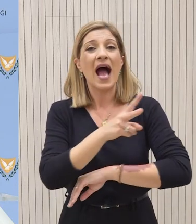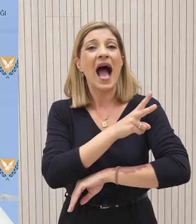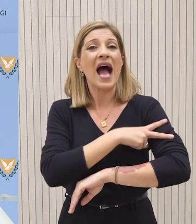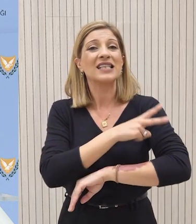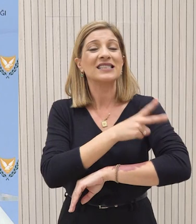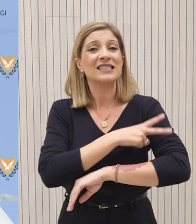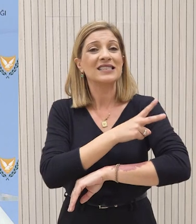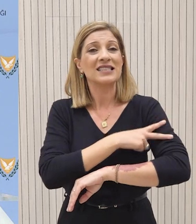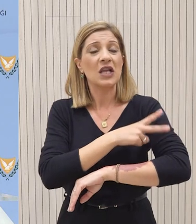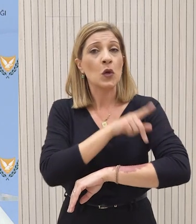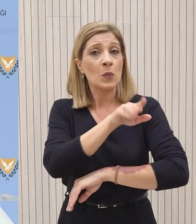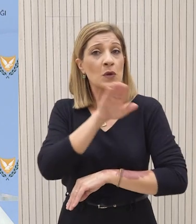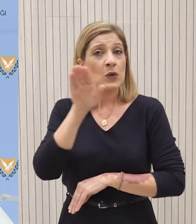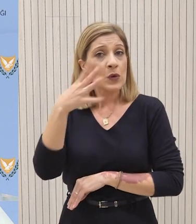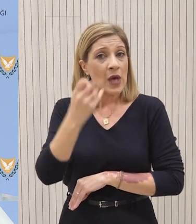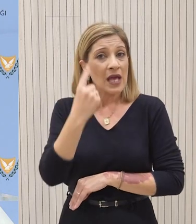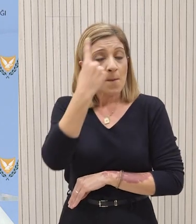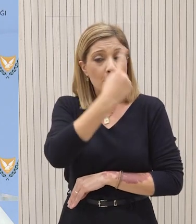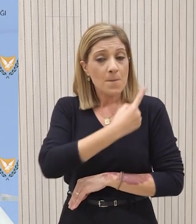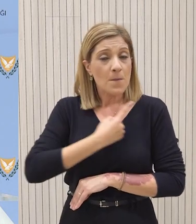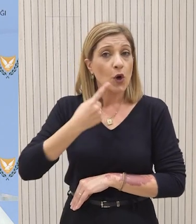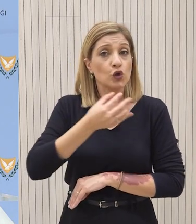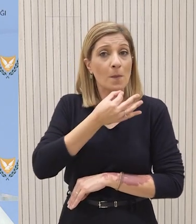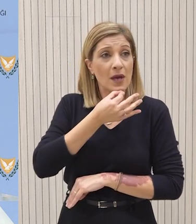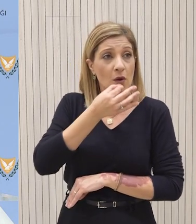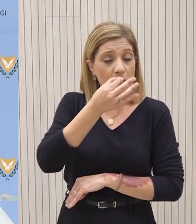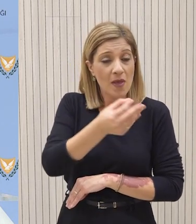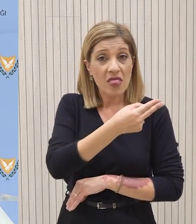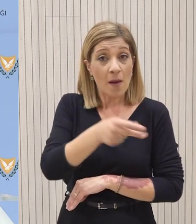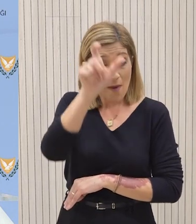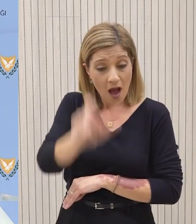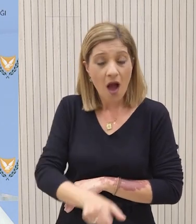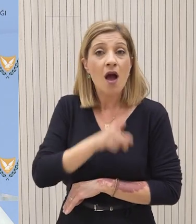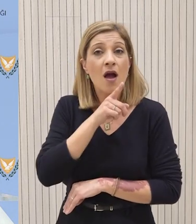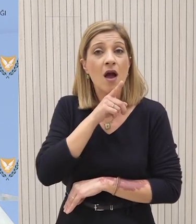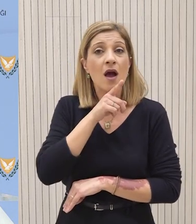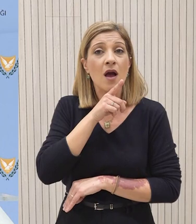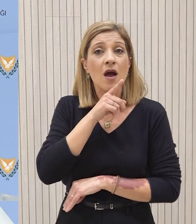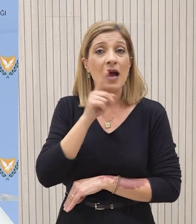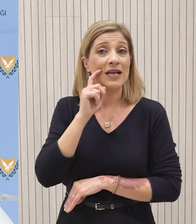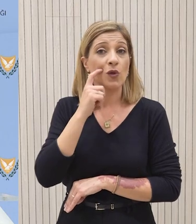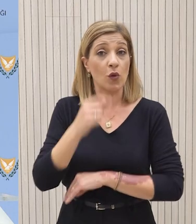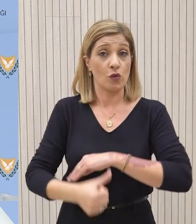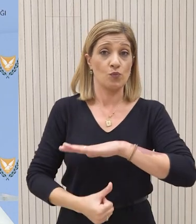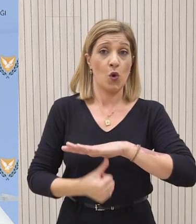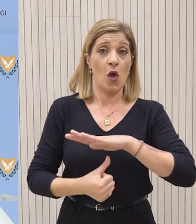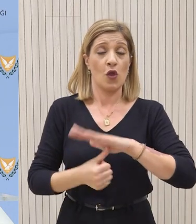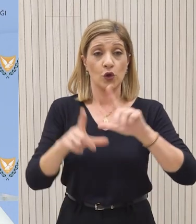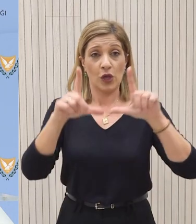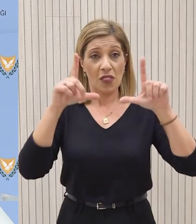Εκεί είχαμε κάποιες προσωπικές αναφορές για τον ίδιο τον Πρόεδρο της Δημοκρατίας.